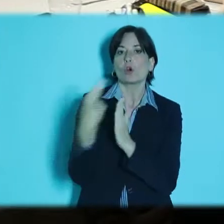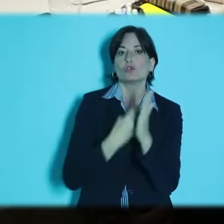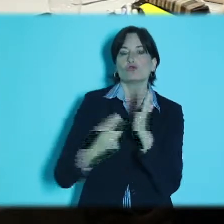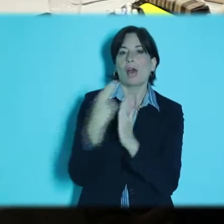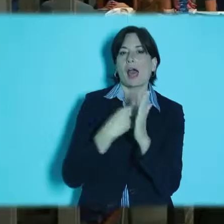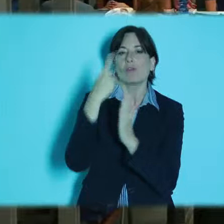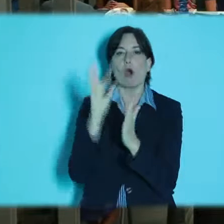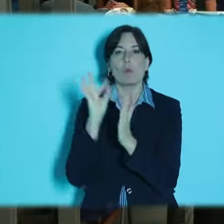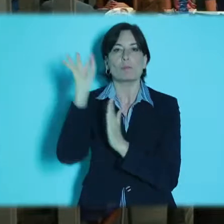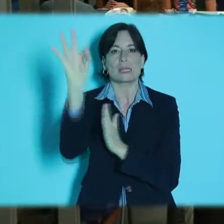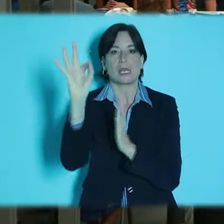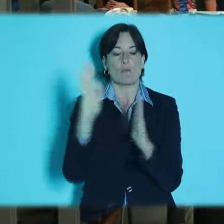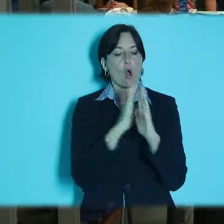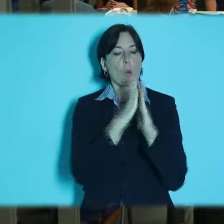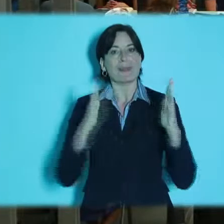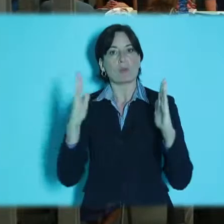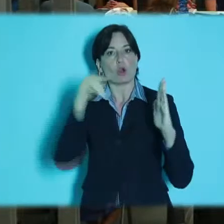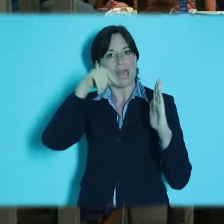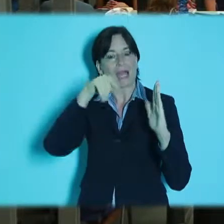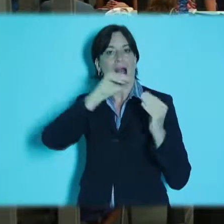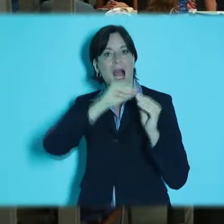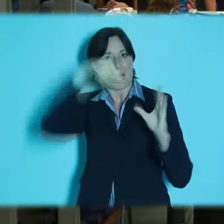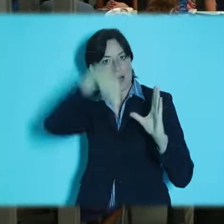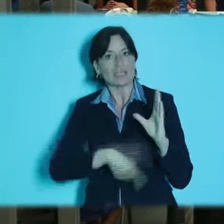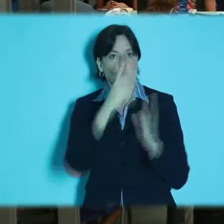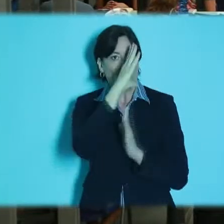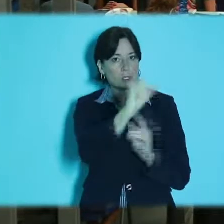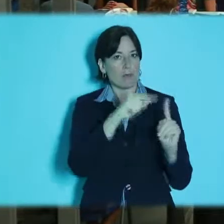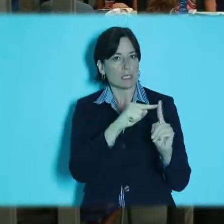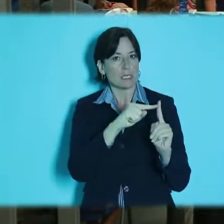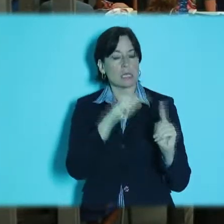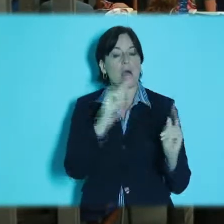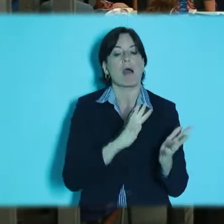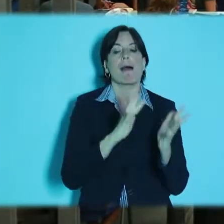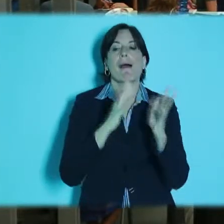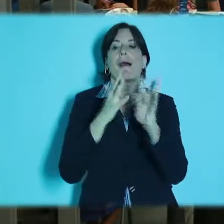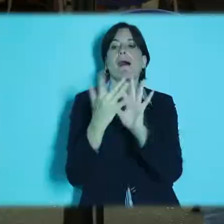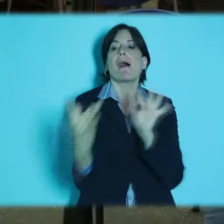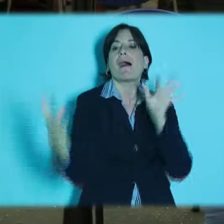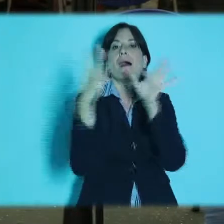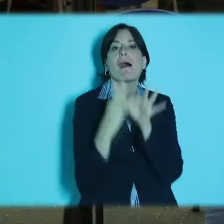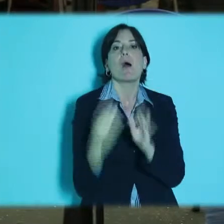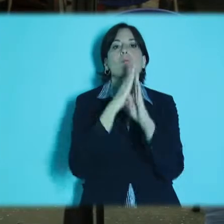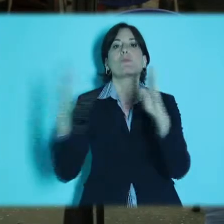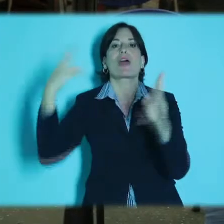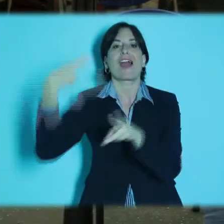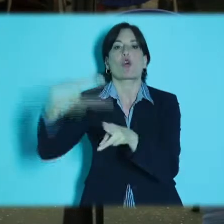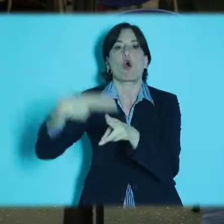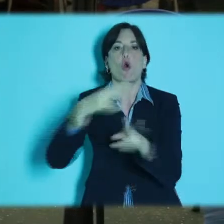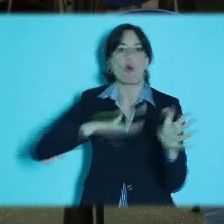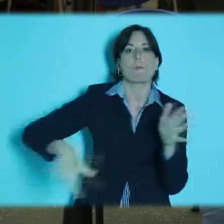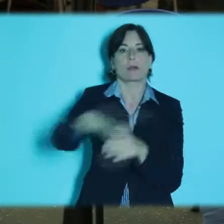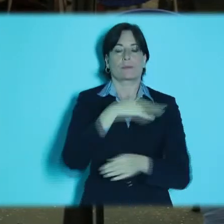in piedi è proprio quello di passare dalla biblioteca, dal sistema bibliotecario di Ateneo al sistema bibliotecario